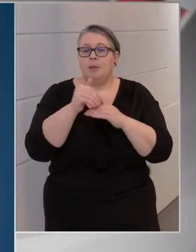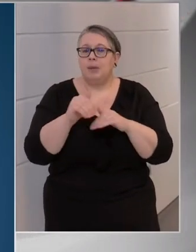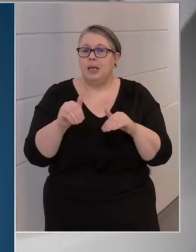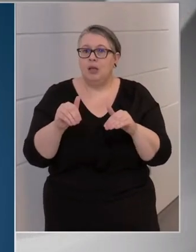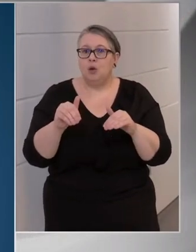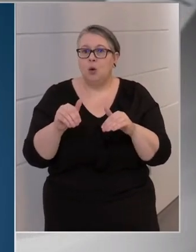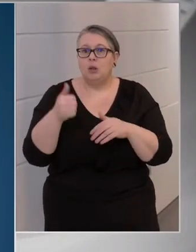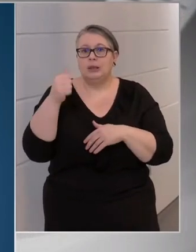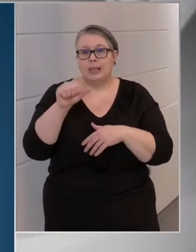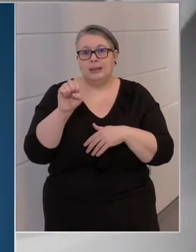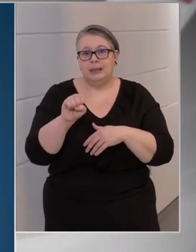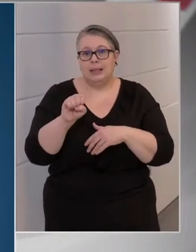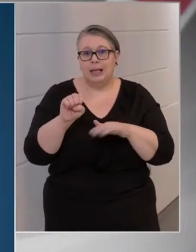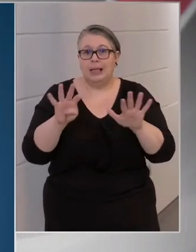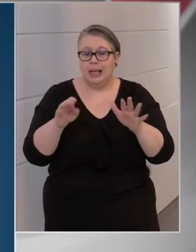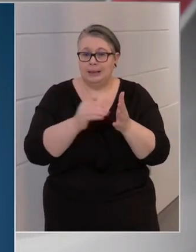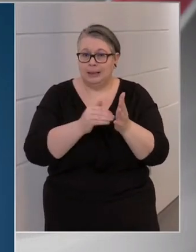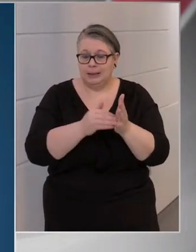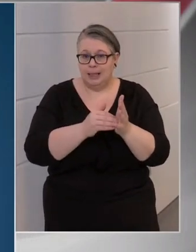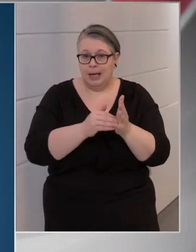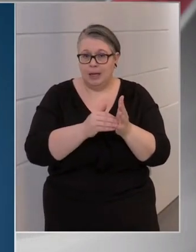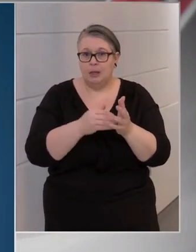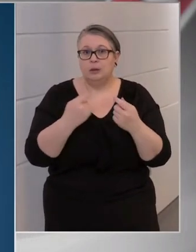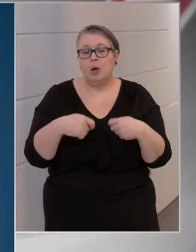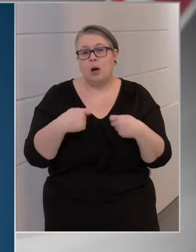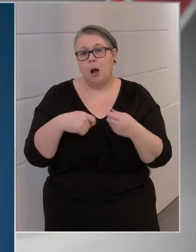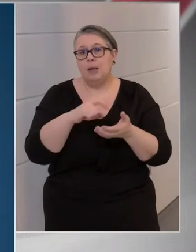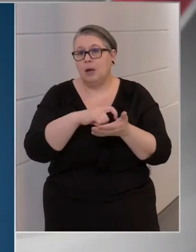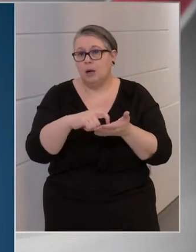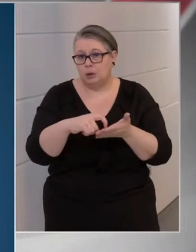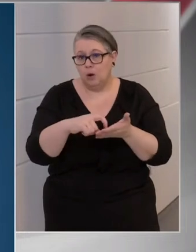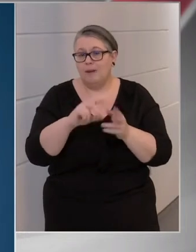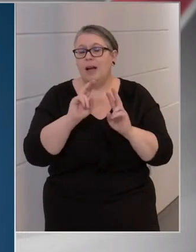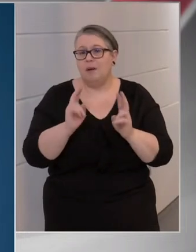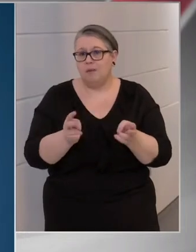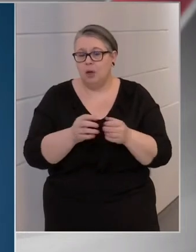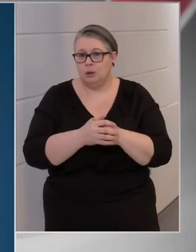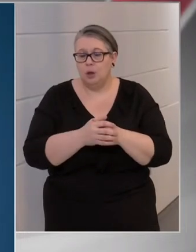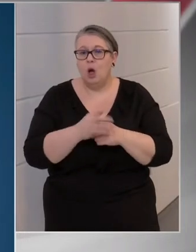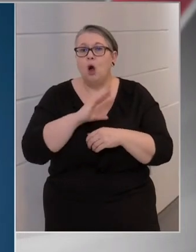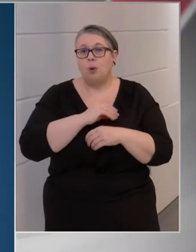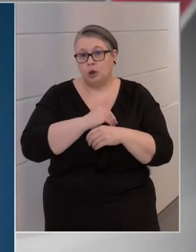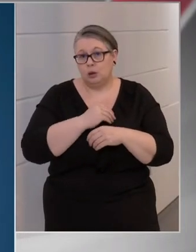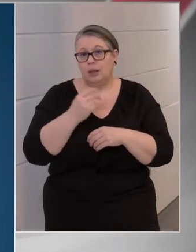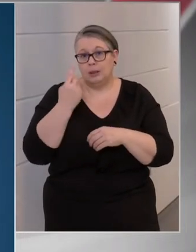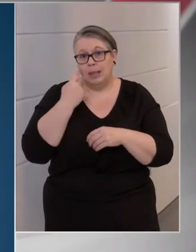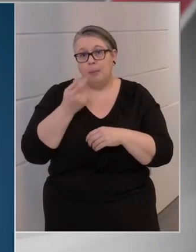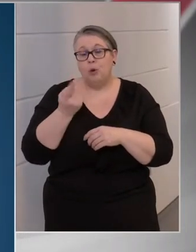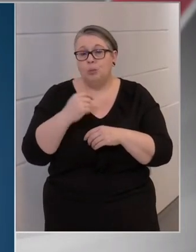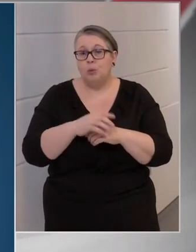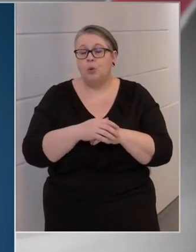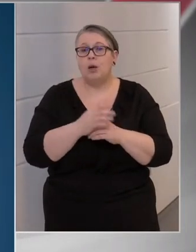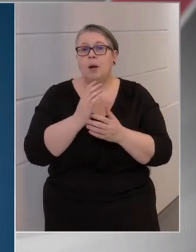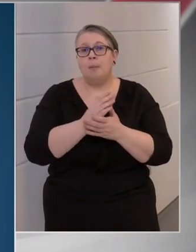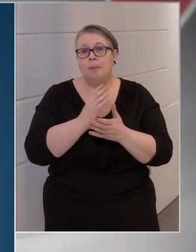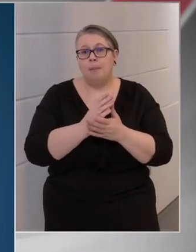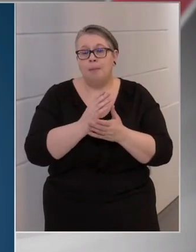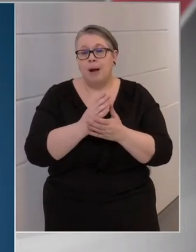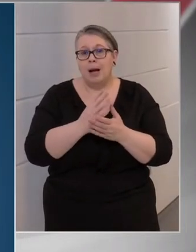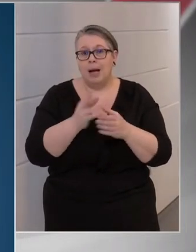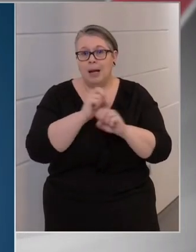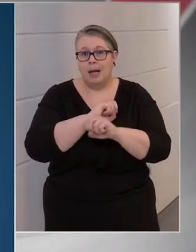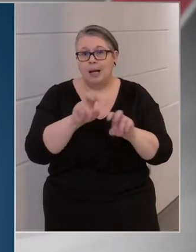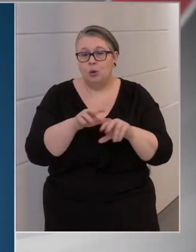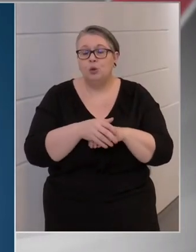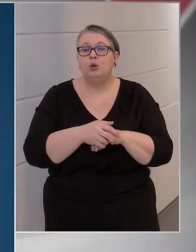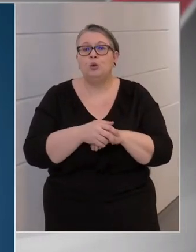.119.000 igazolvány szolgál. A postázás szempontjából pedig már postán